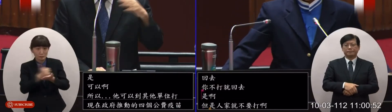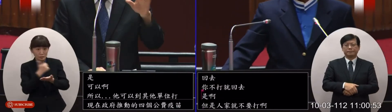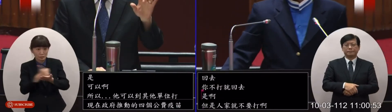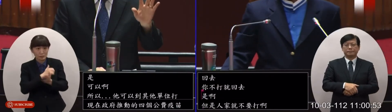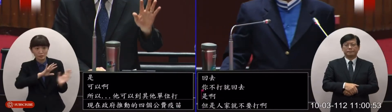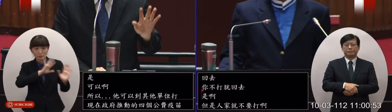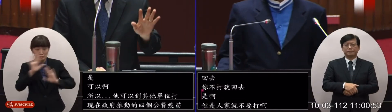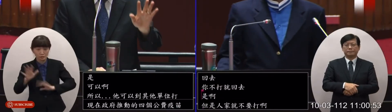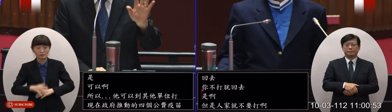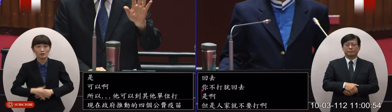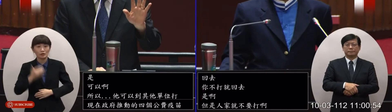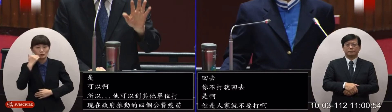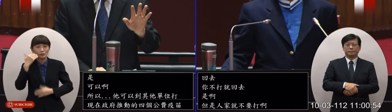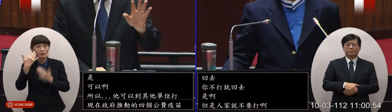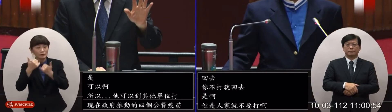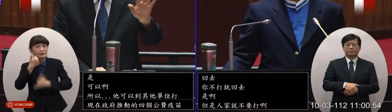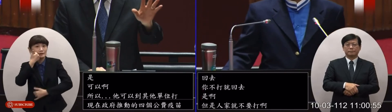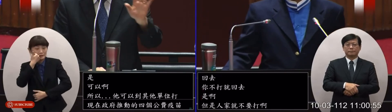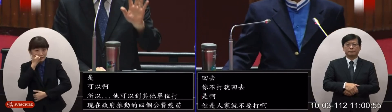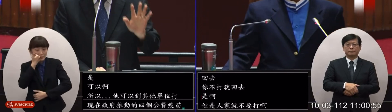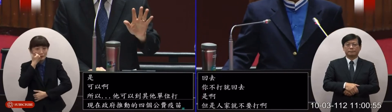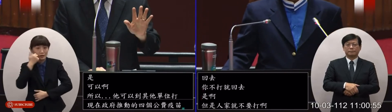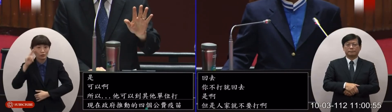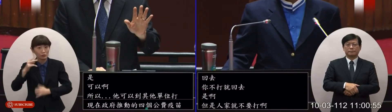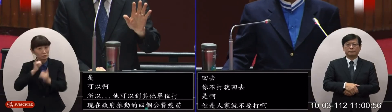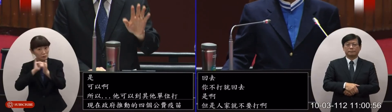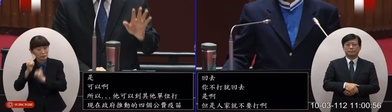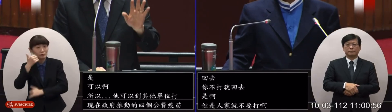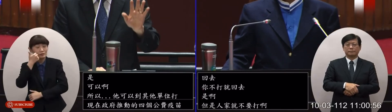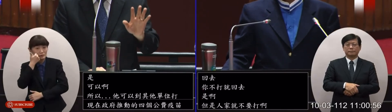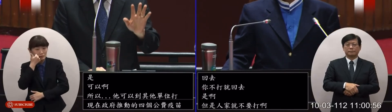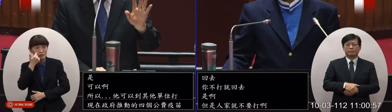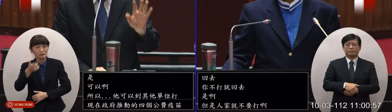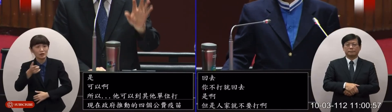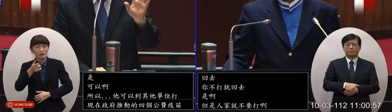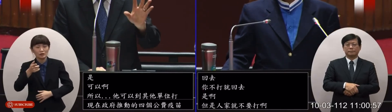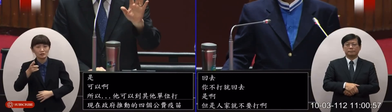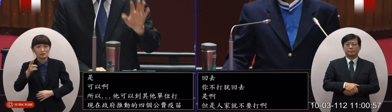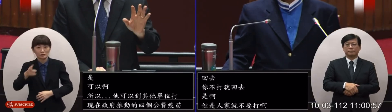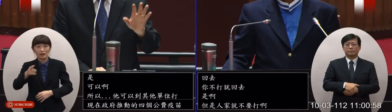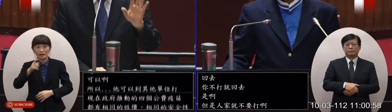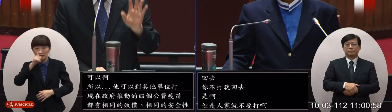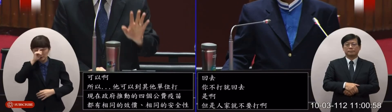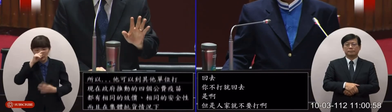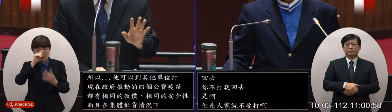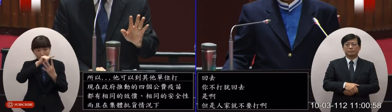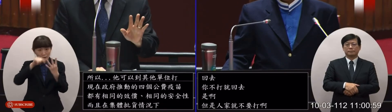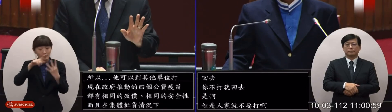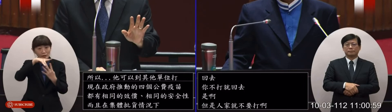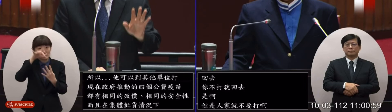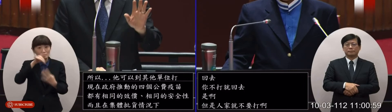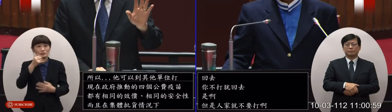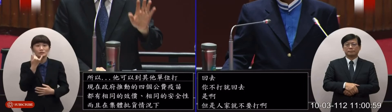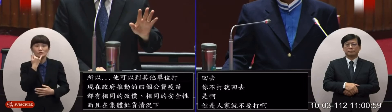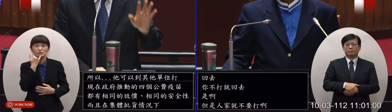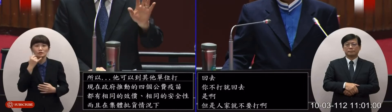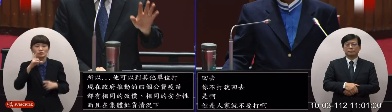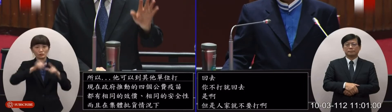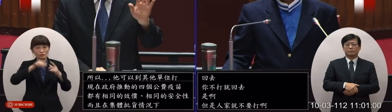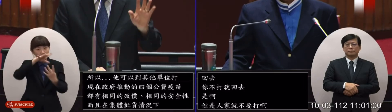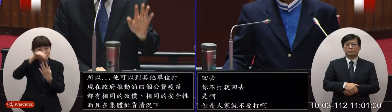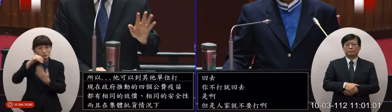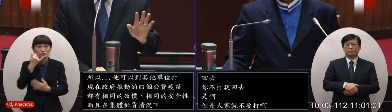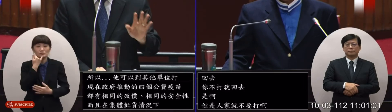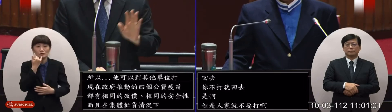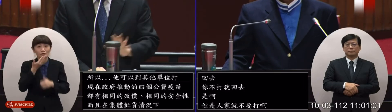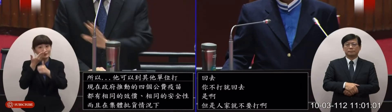哪一位學生或者哪一位民眾他不願意他要指定廠牌也可以那我們會給